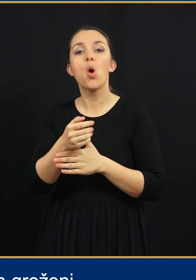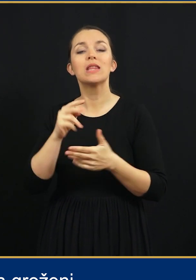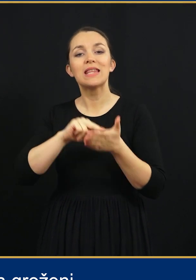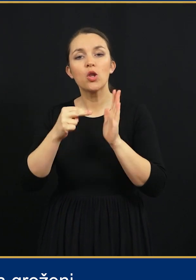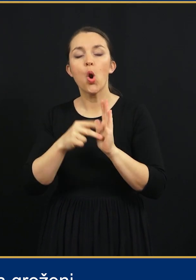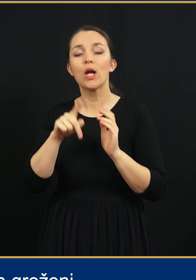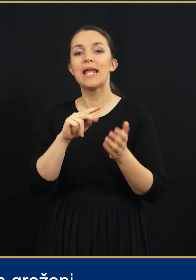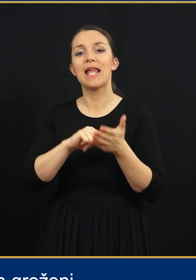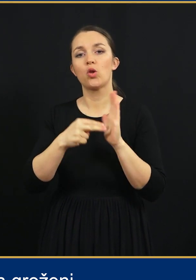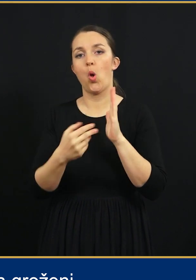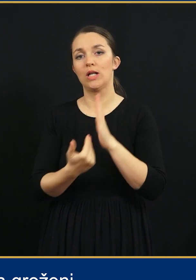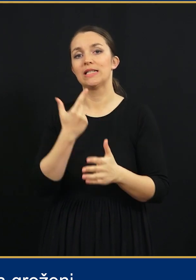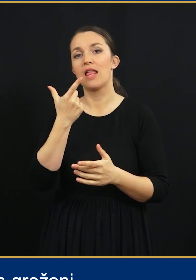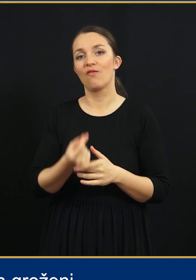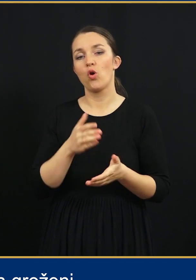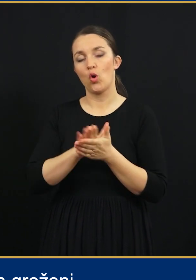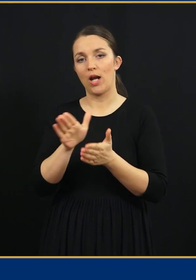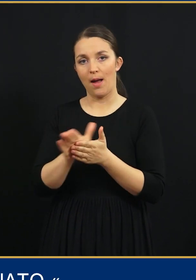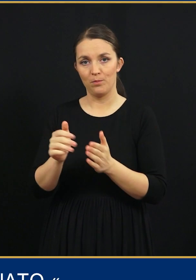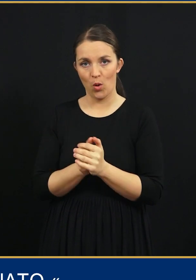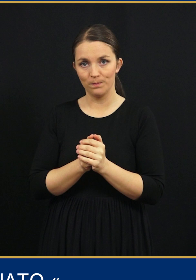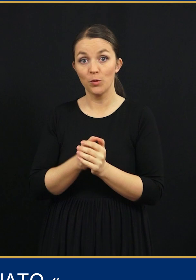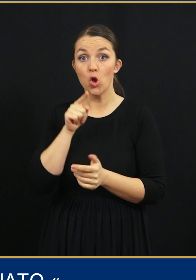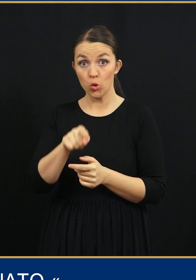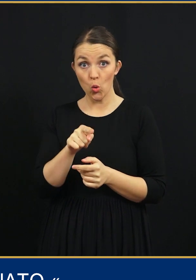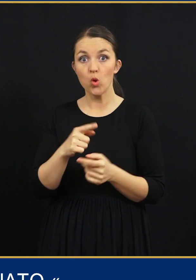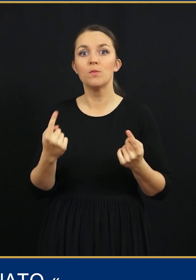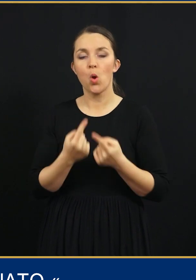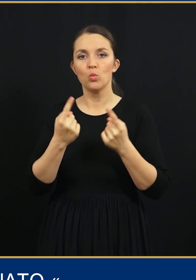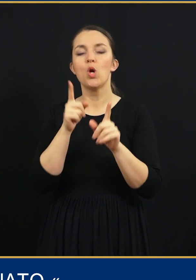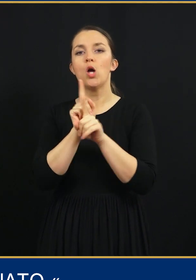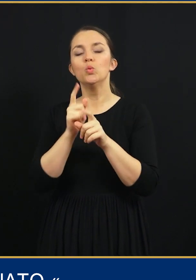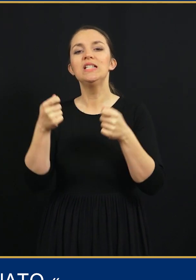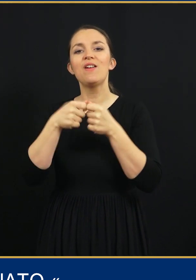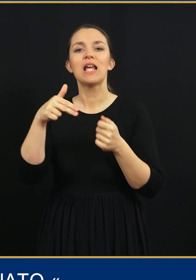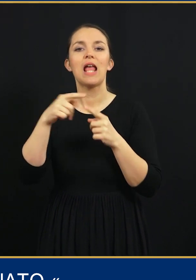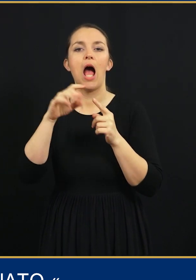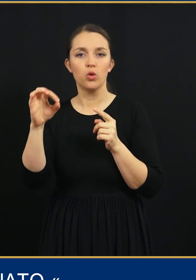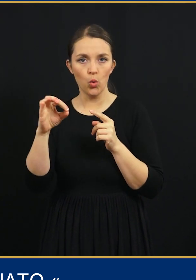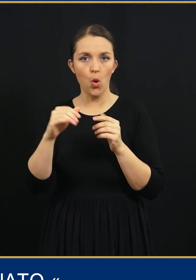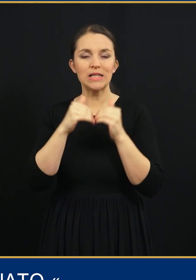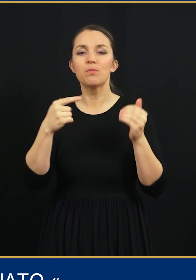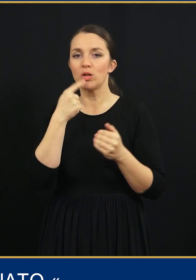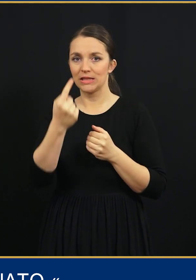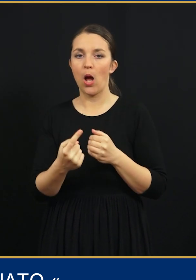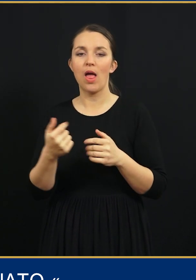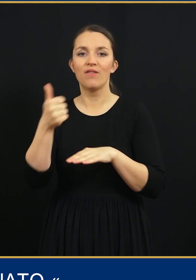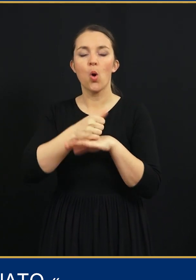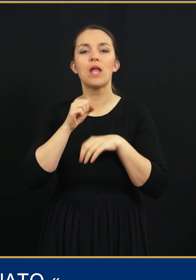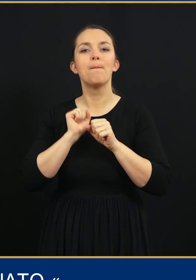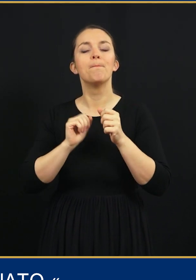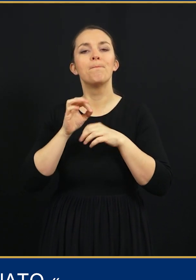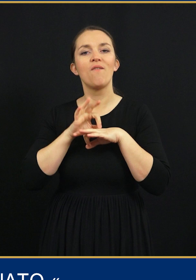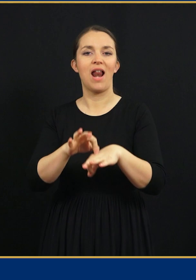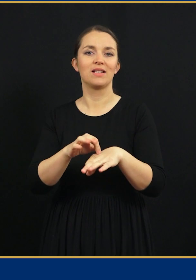tehnologij in tehnologij za dvojno rabo. To namreč spodbuja tudi Zveza NATO, izpostavlja Vrhovna povelnica